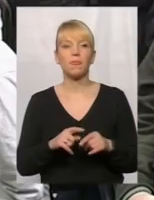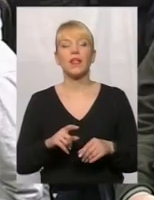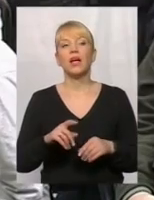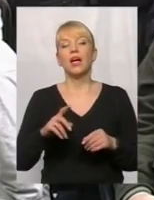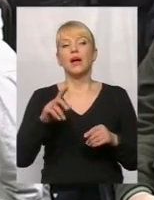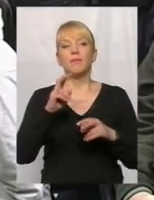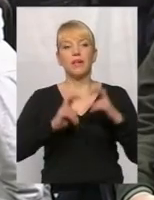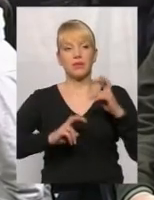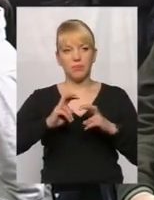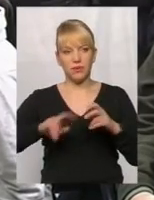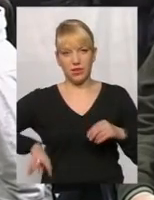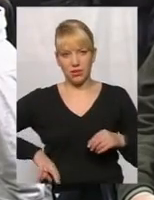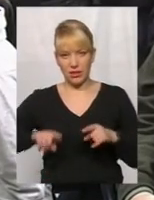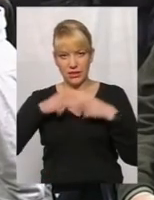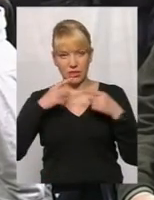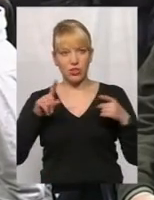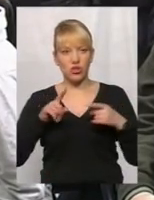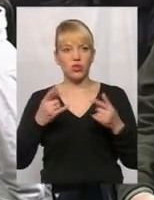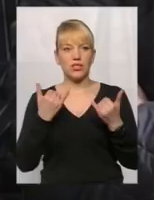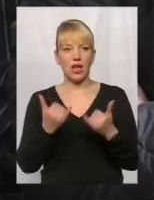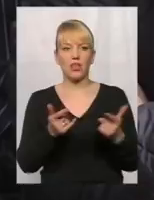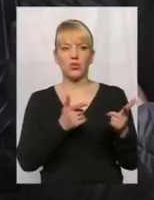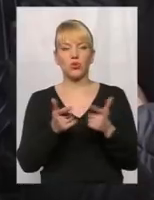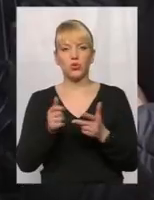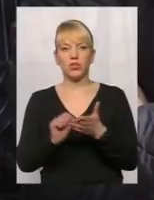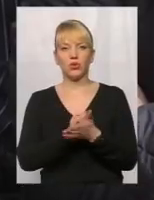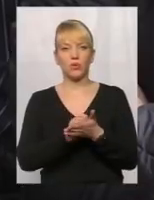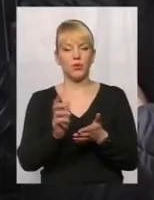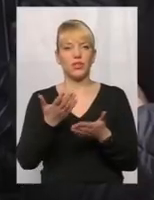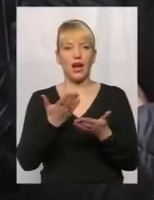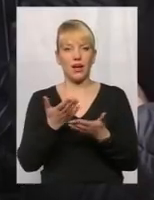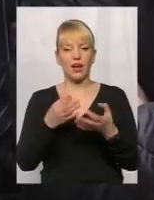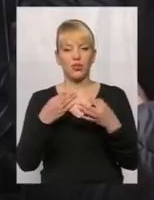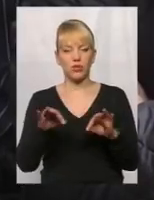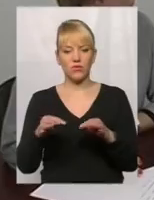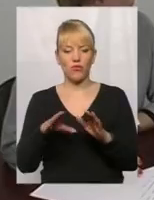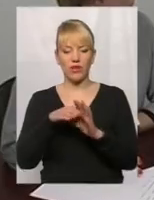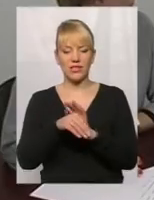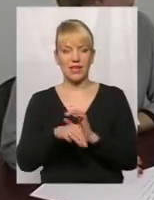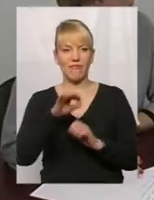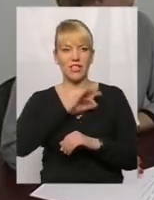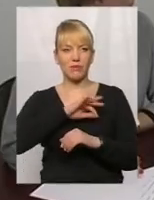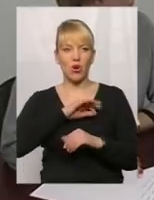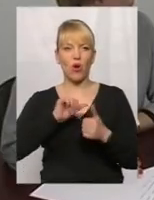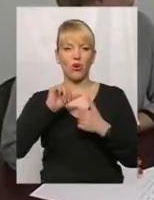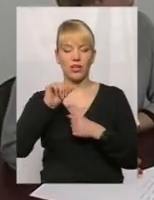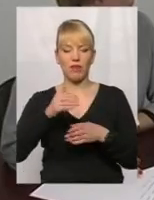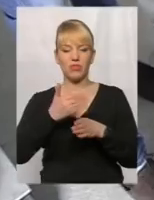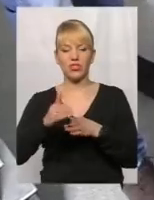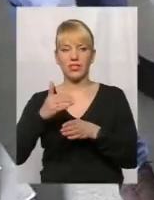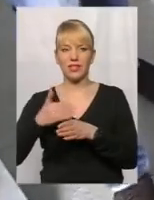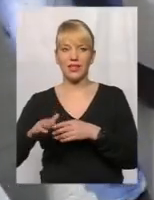зазначив, що наразі готується документація, яка дозволить ввести в експлуатацію окремі частини технологічного